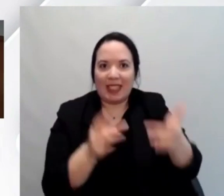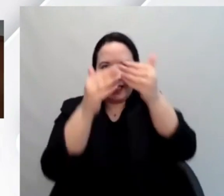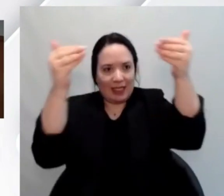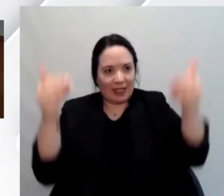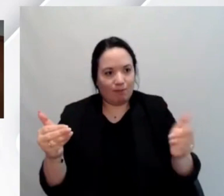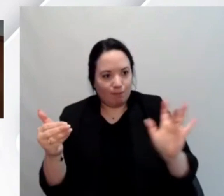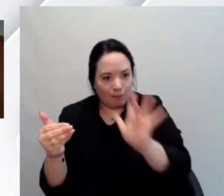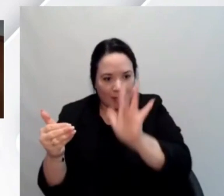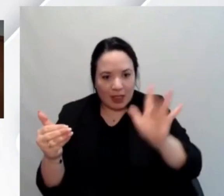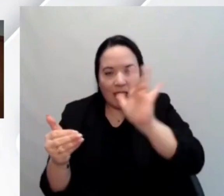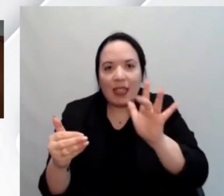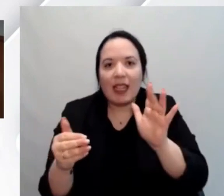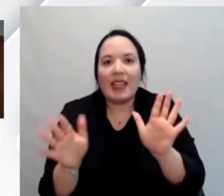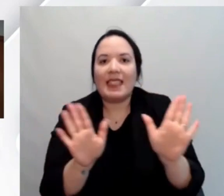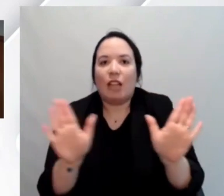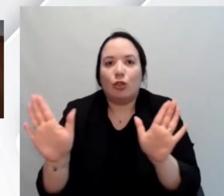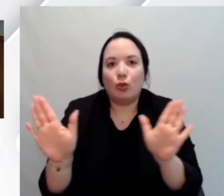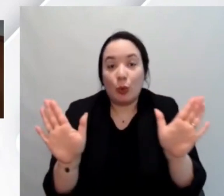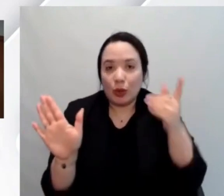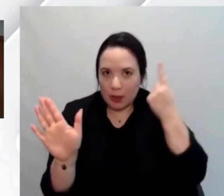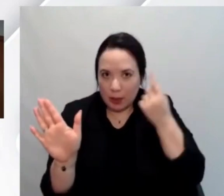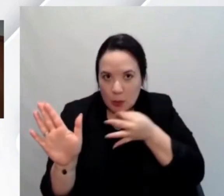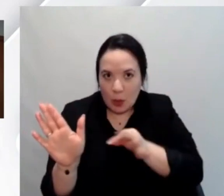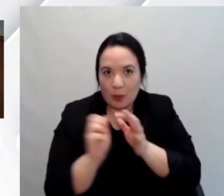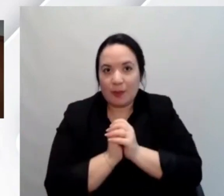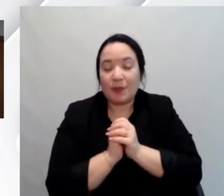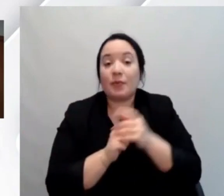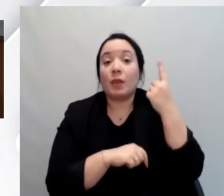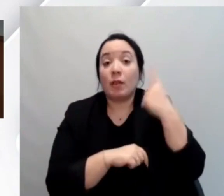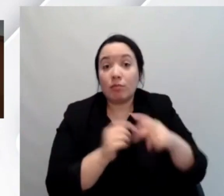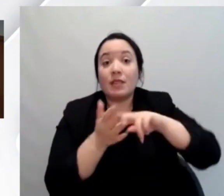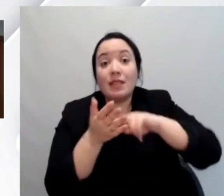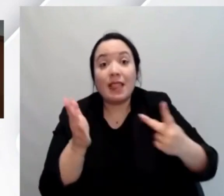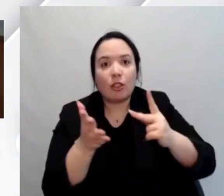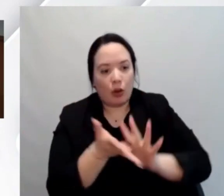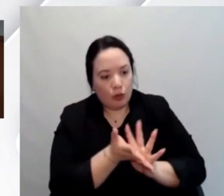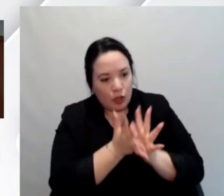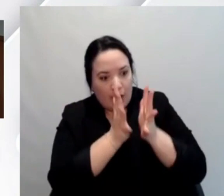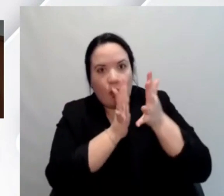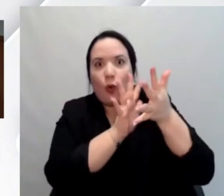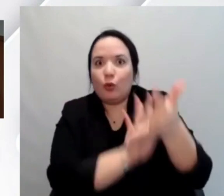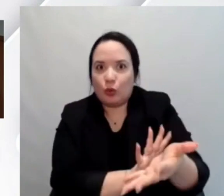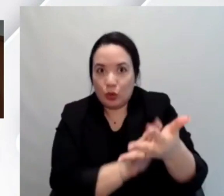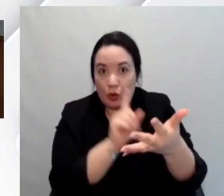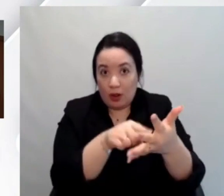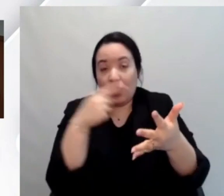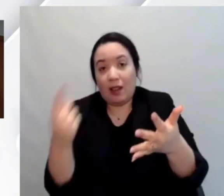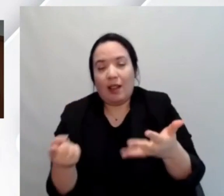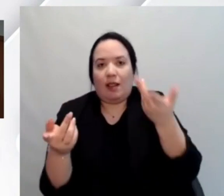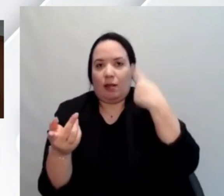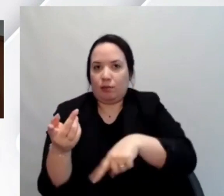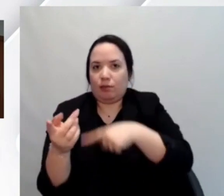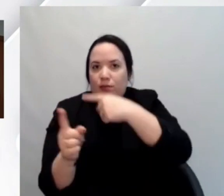tocco. Quindi sia attraverso le tecnologie in continua evoluzione presenti in questi dispositivi, sia attraverso gli